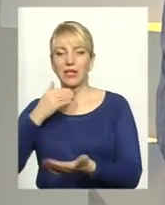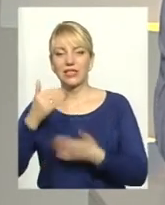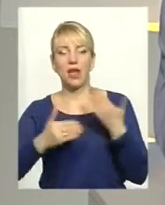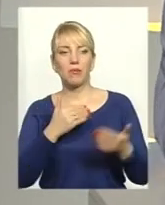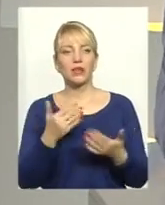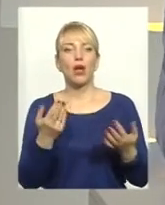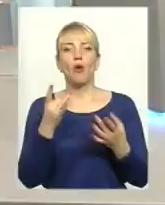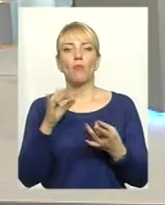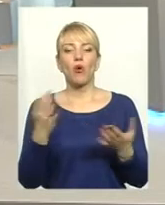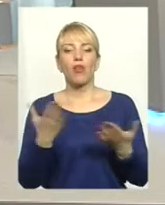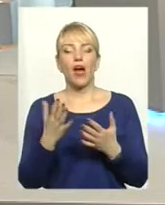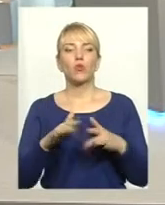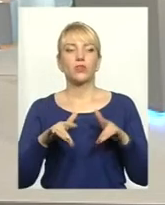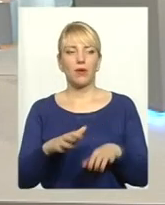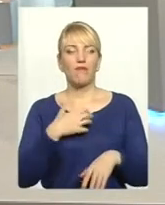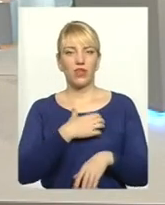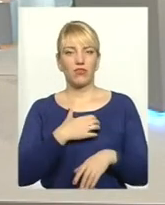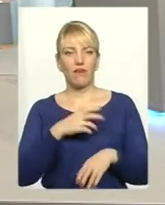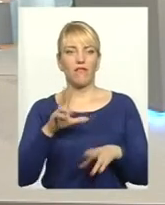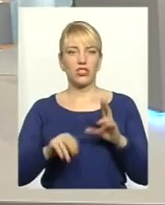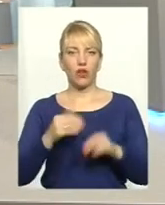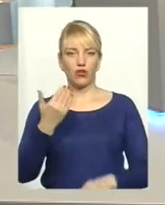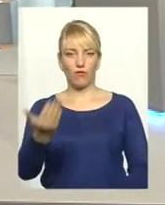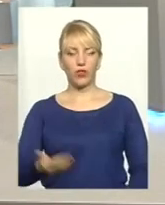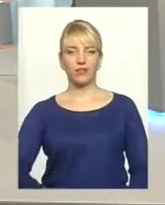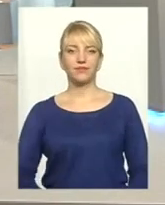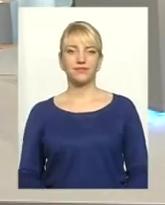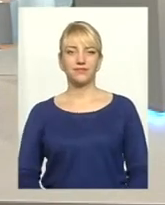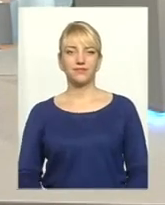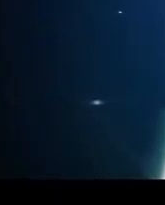яку справу найважливішою вважають вони. Давайте послухаємо.